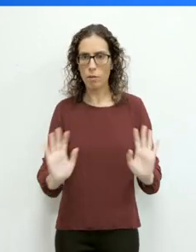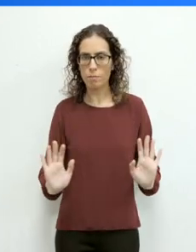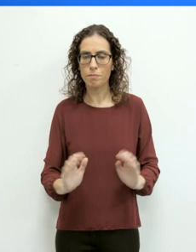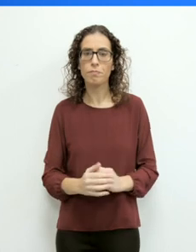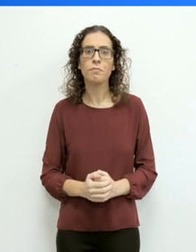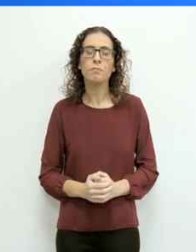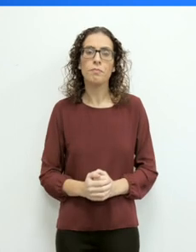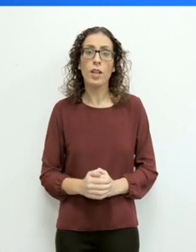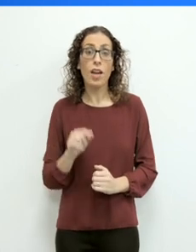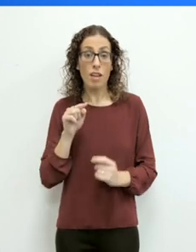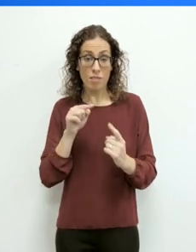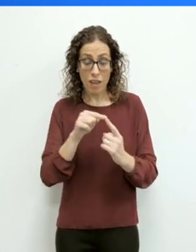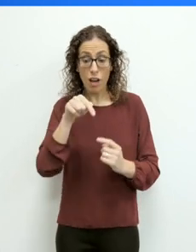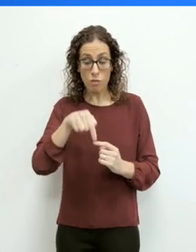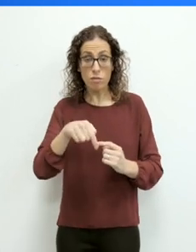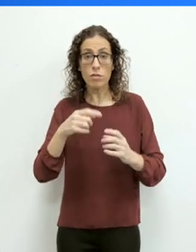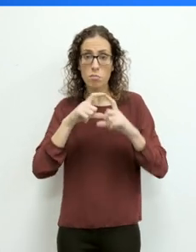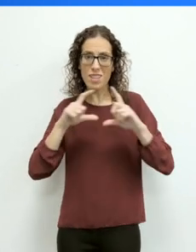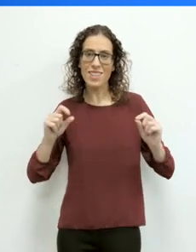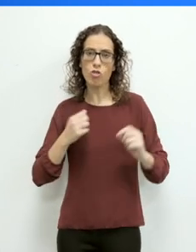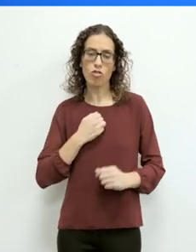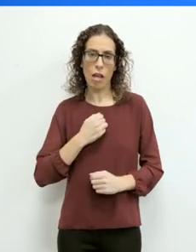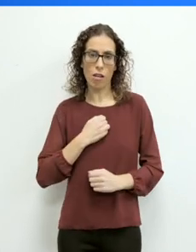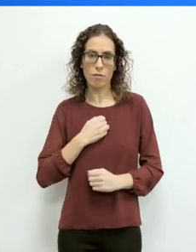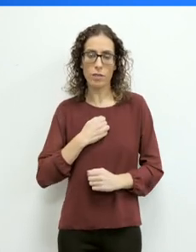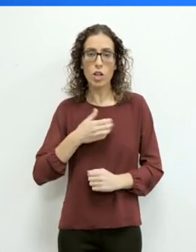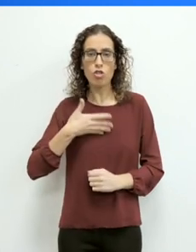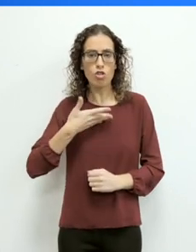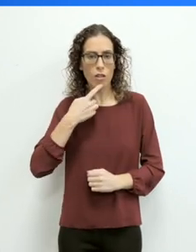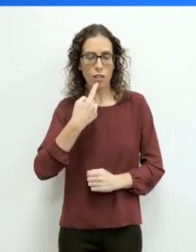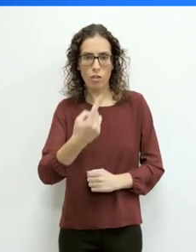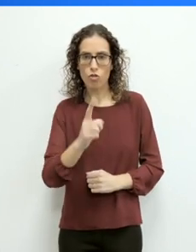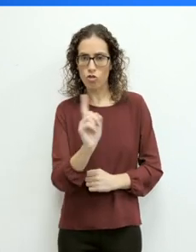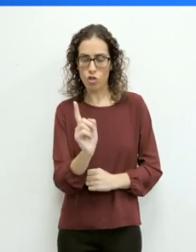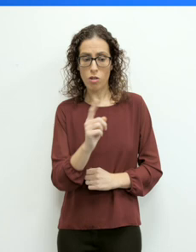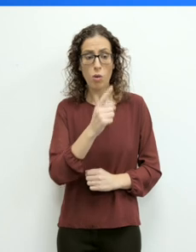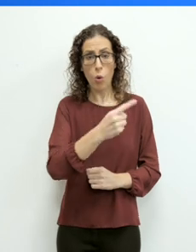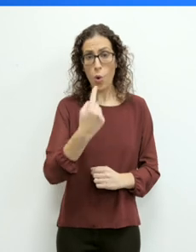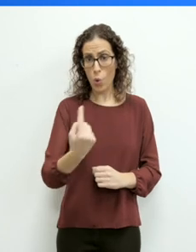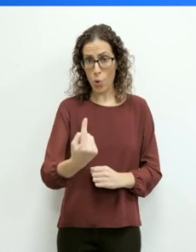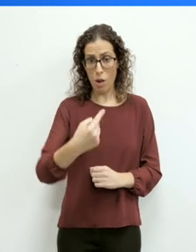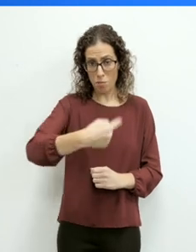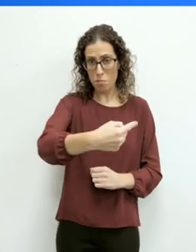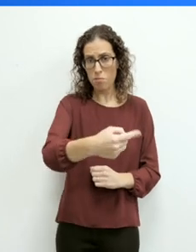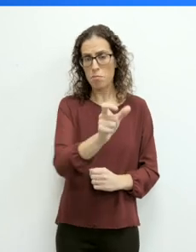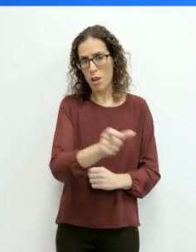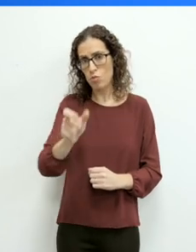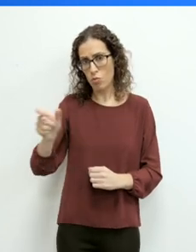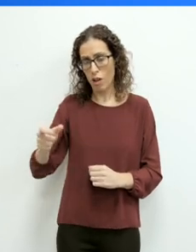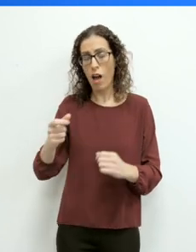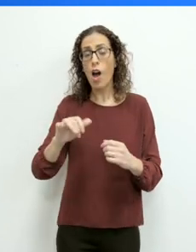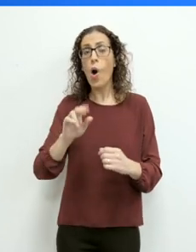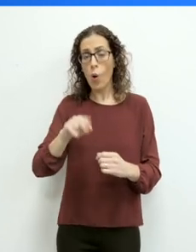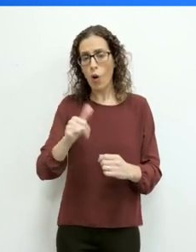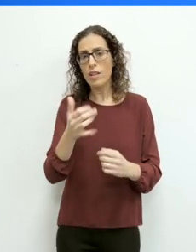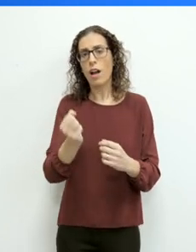Danu għal-messaċ li nishtiqin wassal li kulwijħet u wahda minna, anka jekk kaħna stess għanna